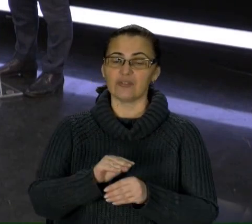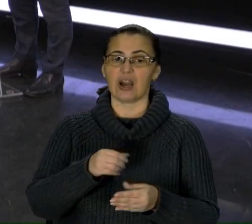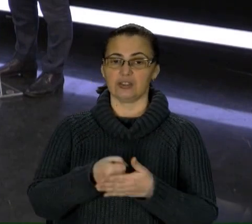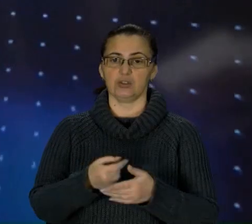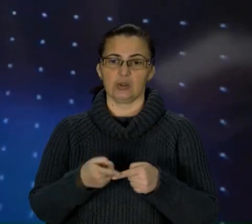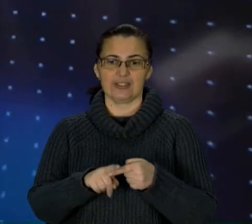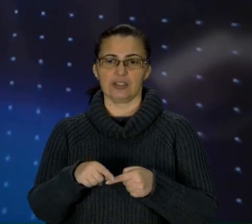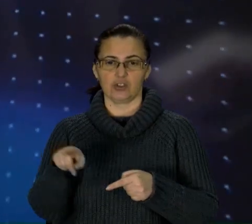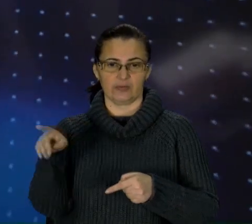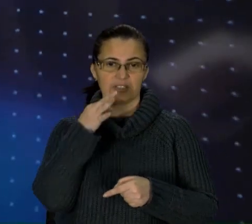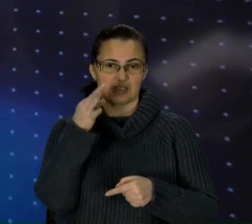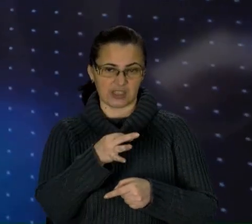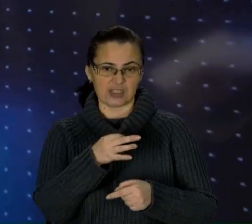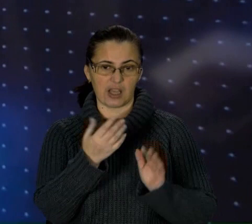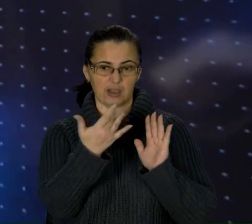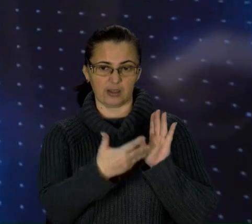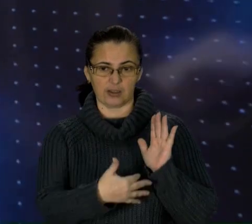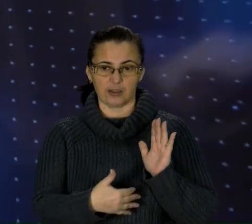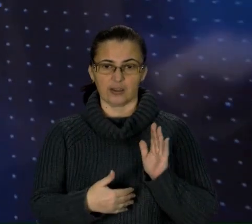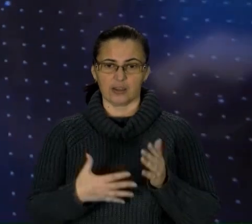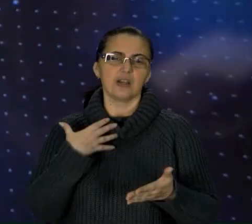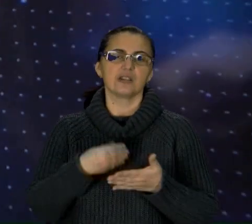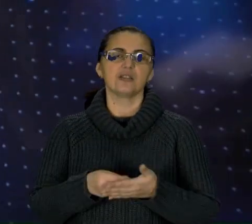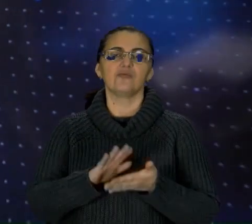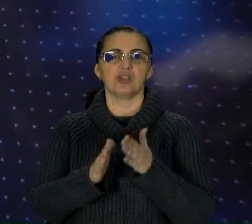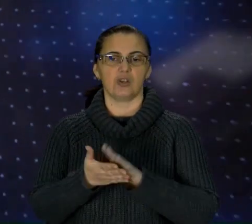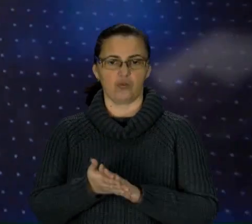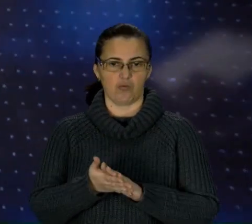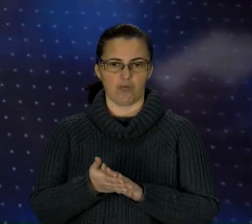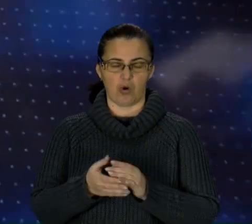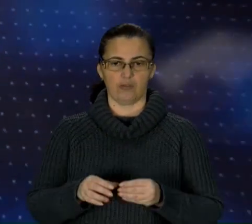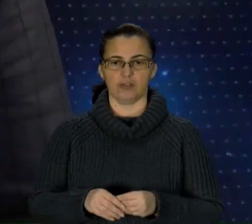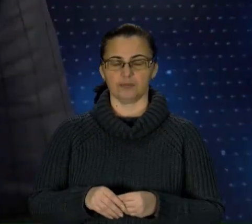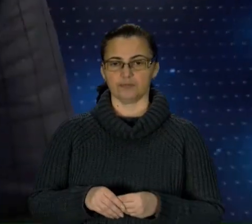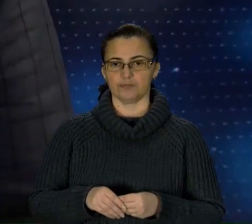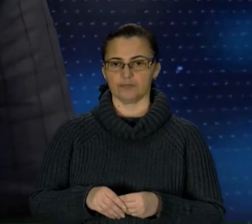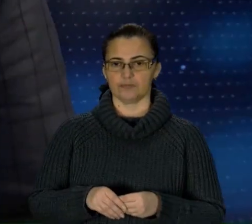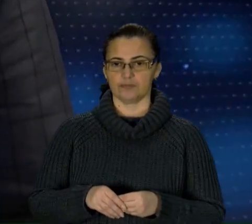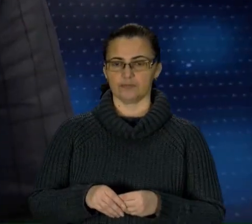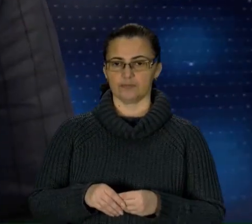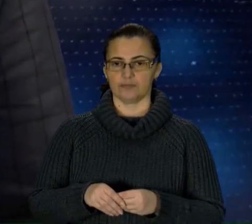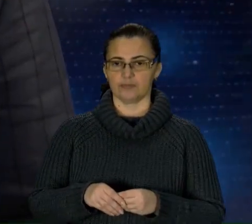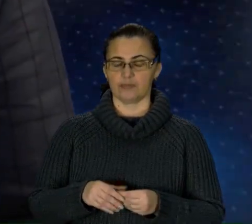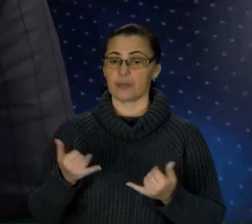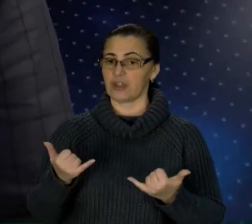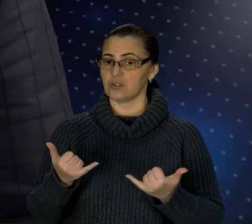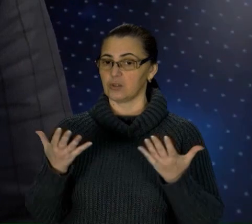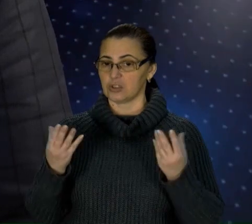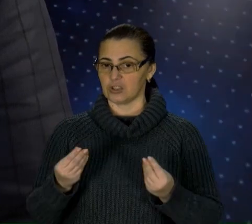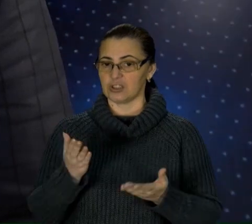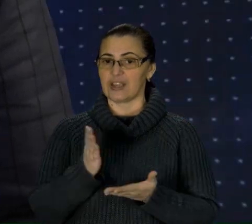перерахували, якісь власні умови, за які ще будуть набігати відсотки? Є на сьогоднішній день на ринку